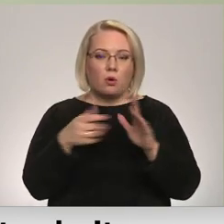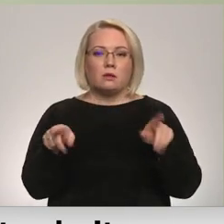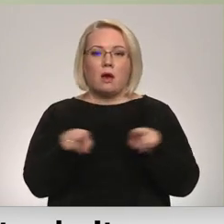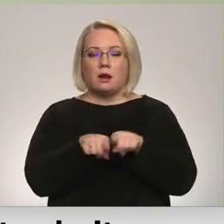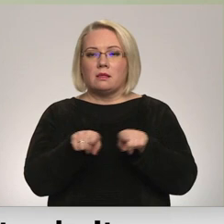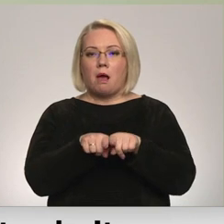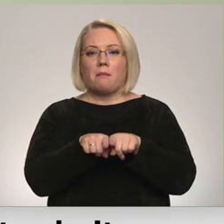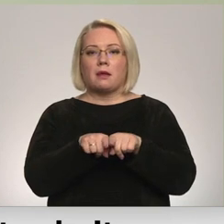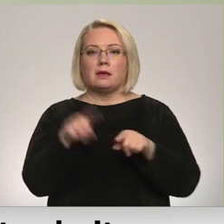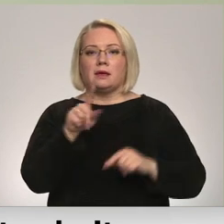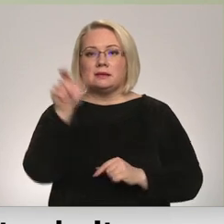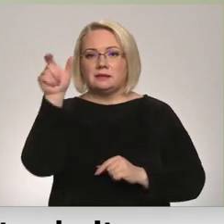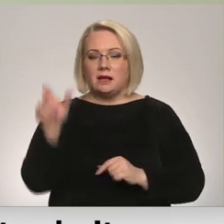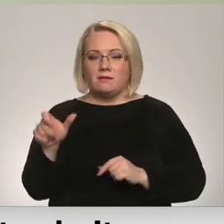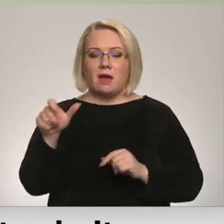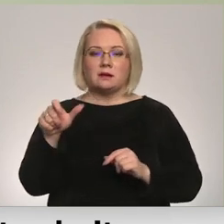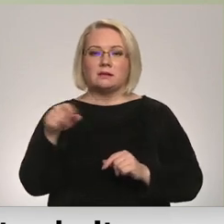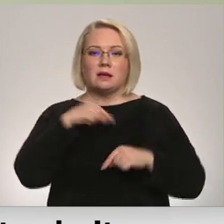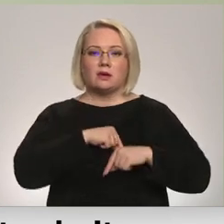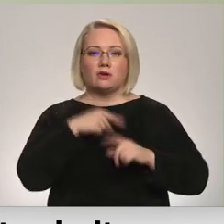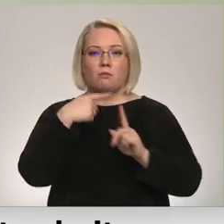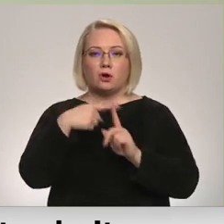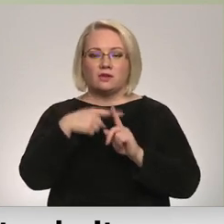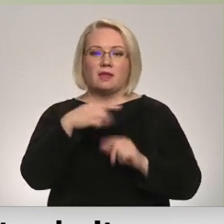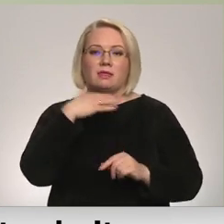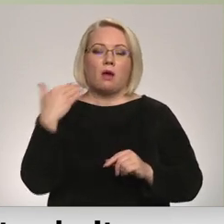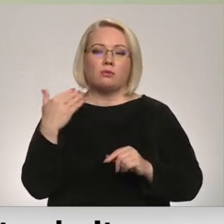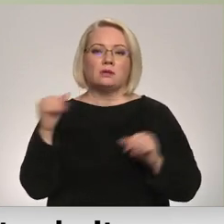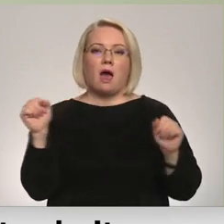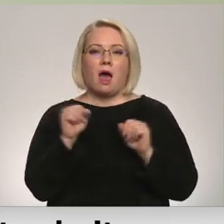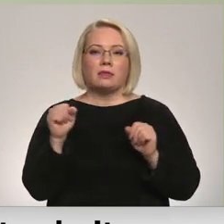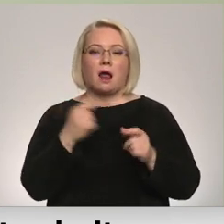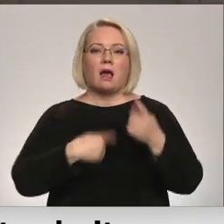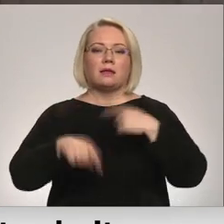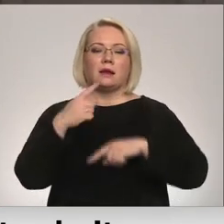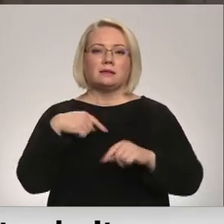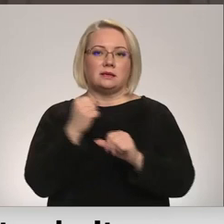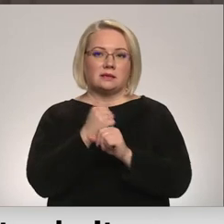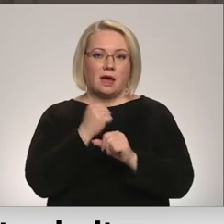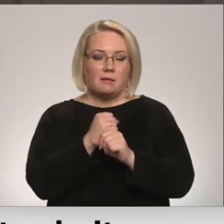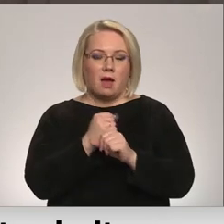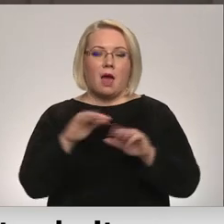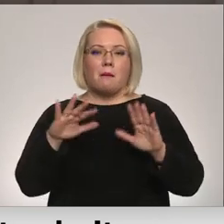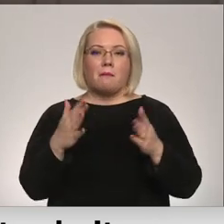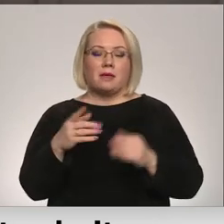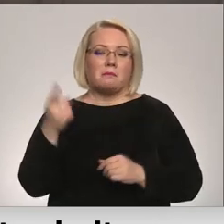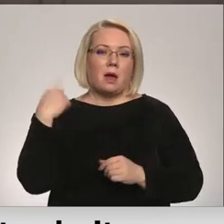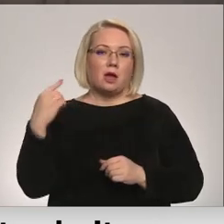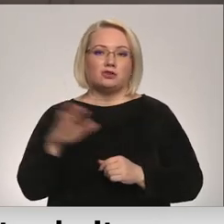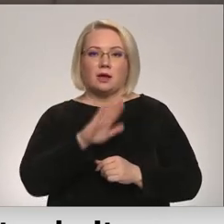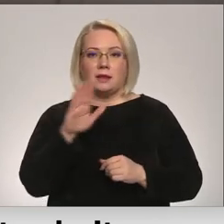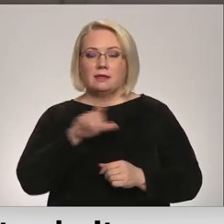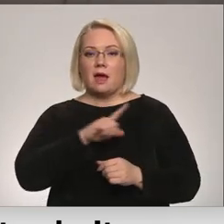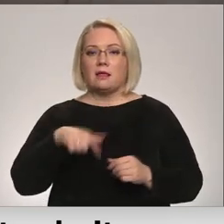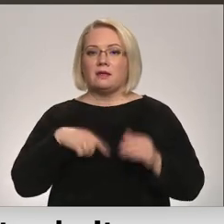cilvēks ir pozitīvs, viņš ir daudz ātrāk atgriezties darbā. Savukārt aizvadītajā dienaktī